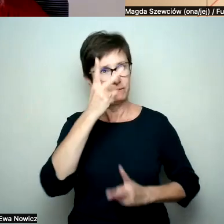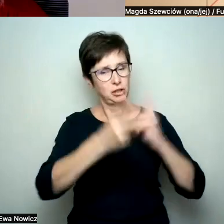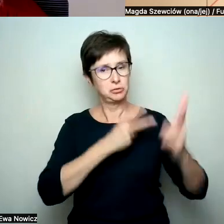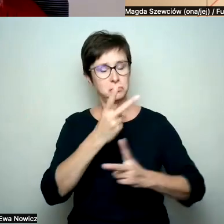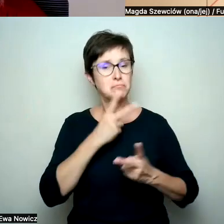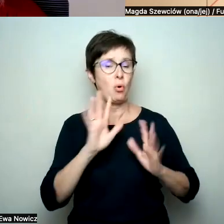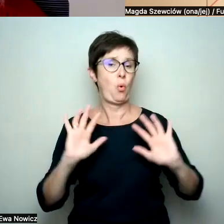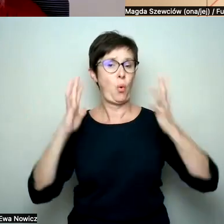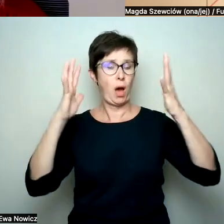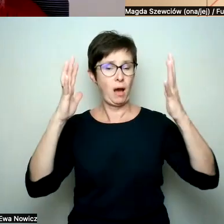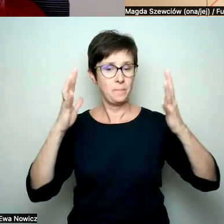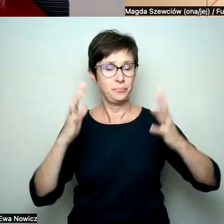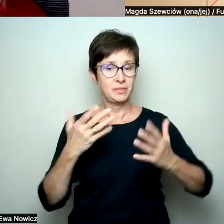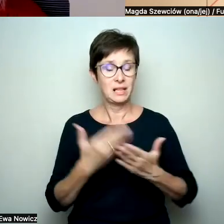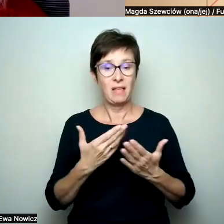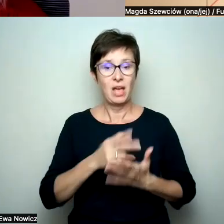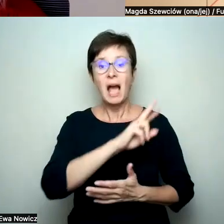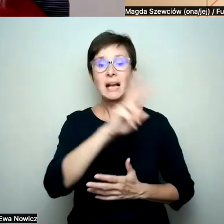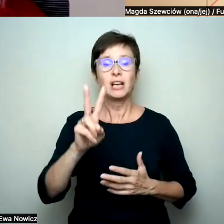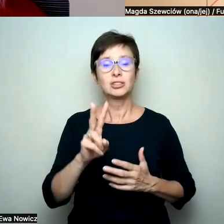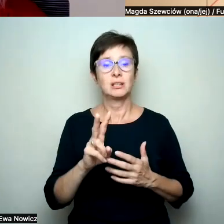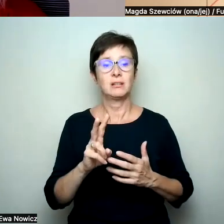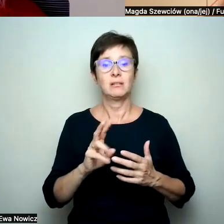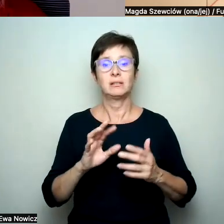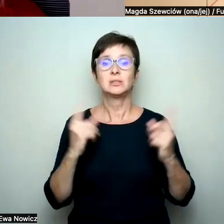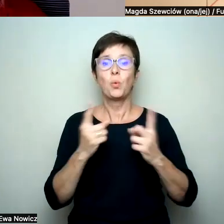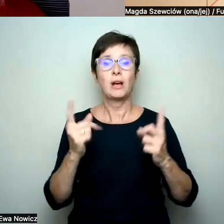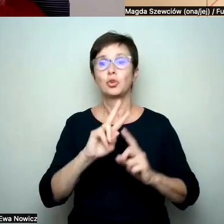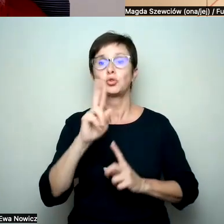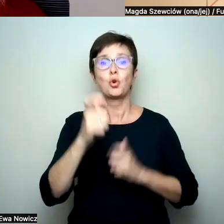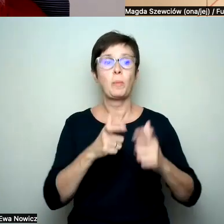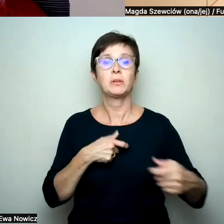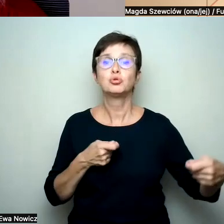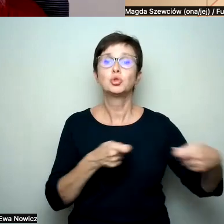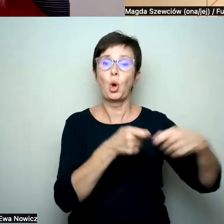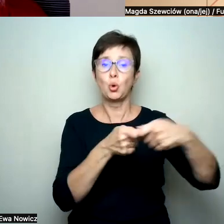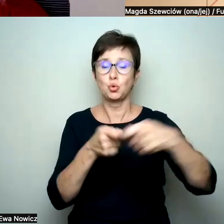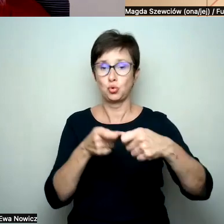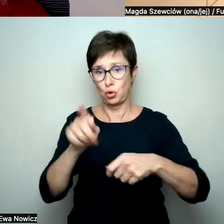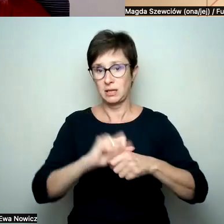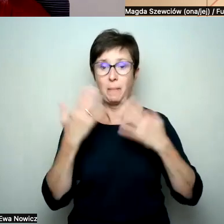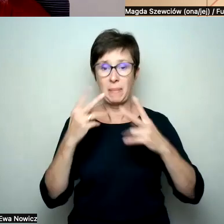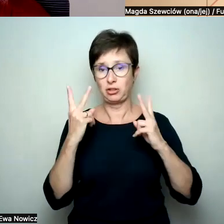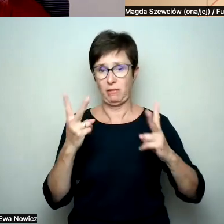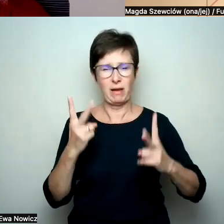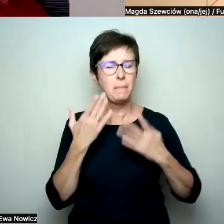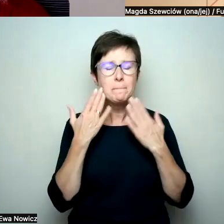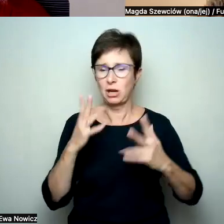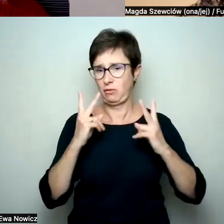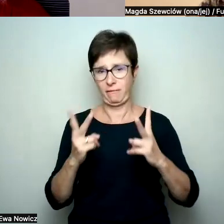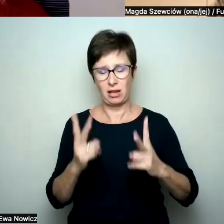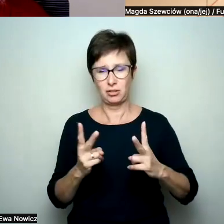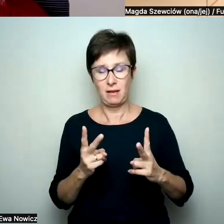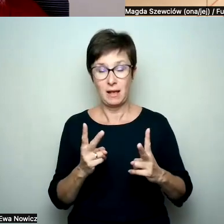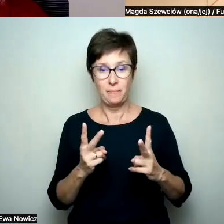każdy ruch sojuszniczy według mnie ma znaczenie i też dlatego tutaj Cię zapraszamy, bo to ma istotne znaczenie. nie jest tak,